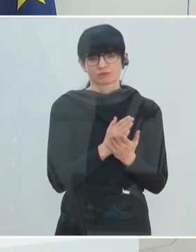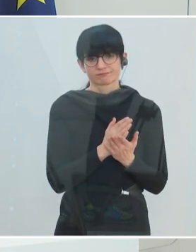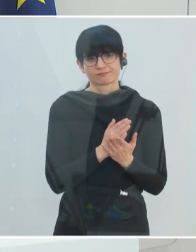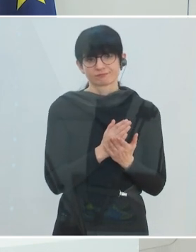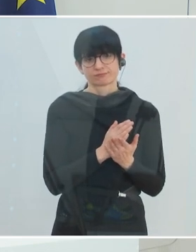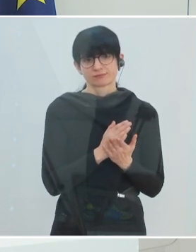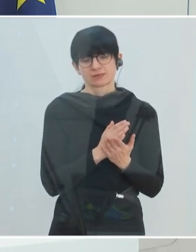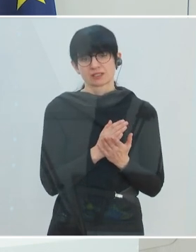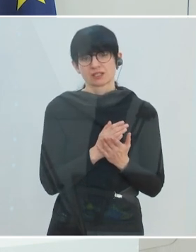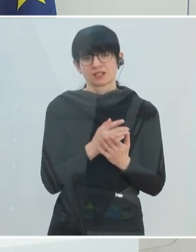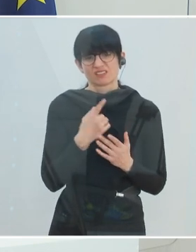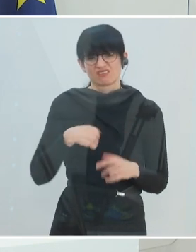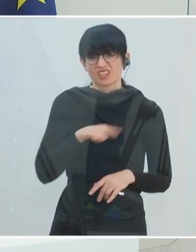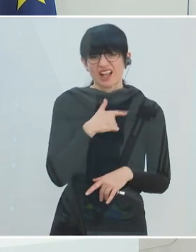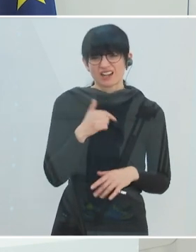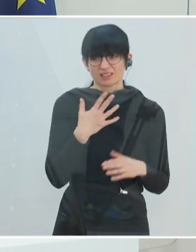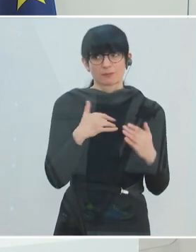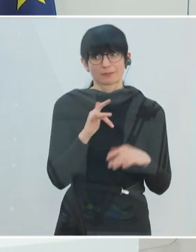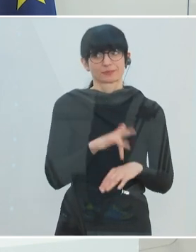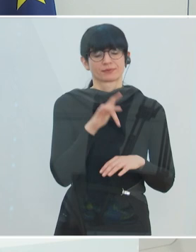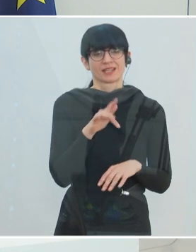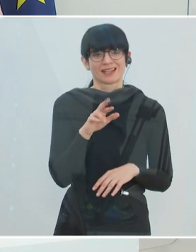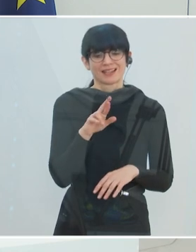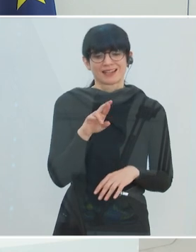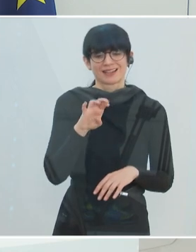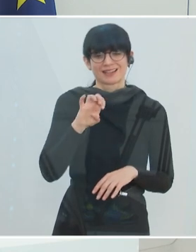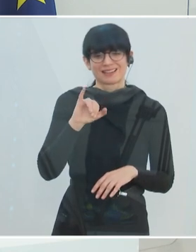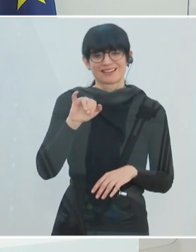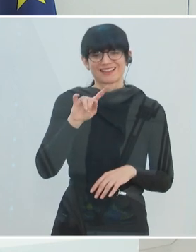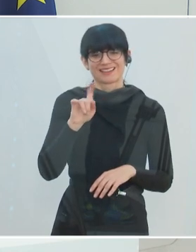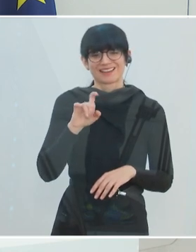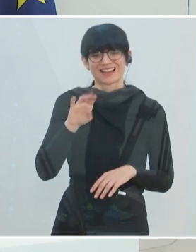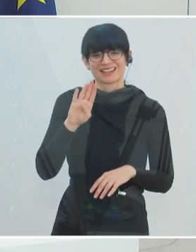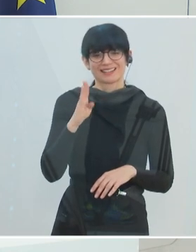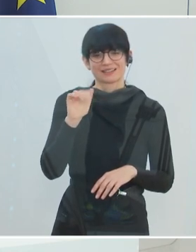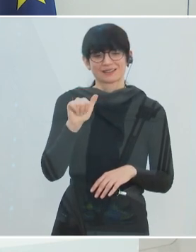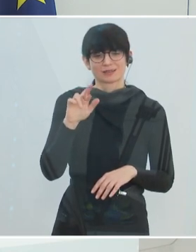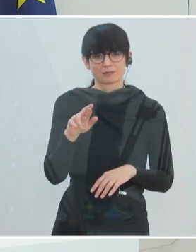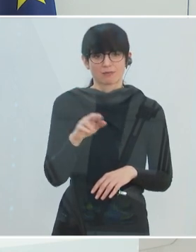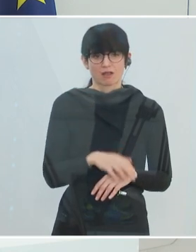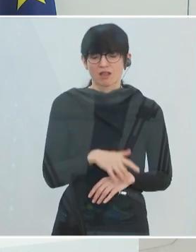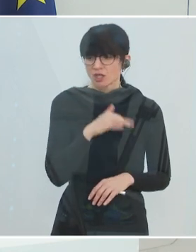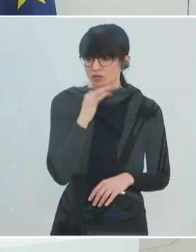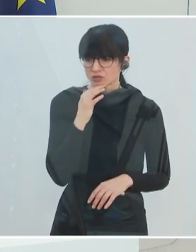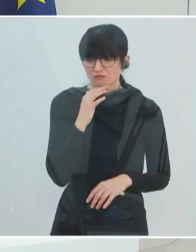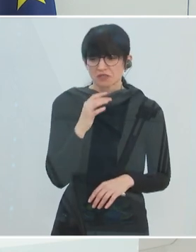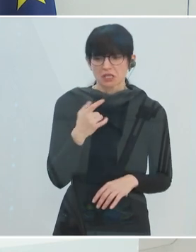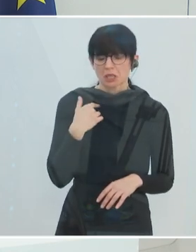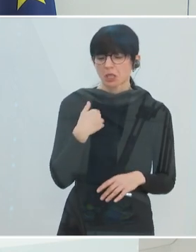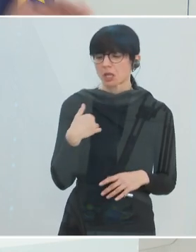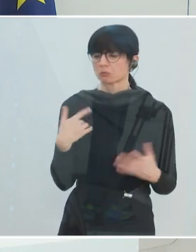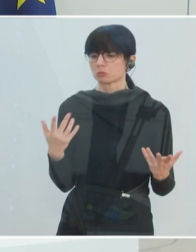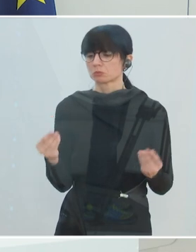dass wir reizbarer werden. Also Reize, die üblicherweise nicht dazu führen, dass wir aggressiv